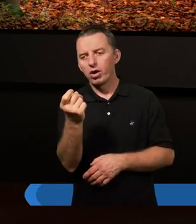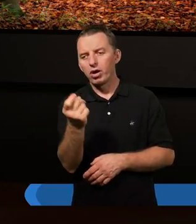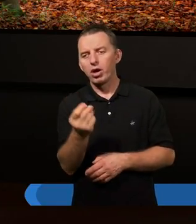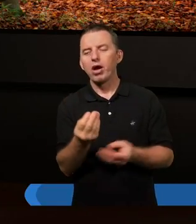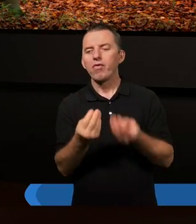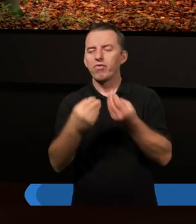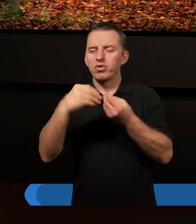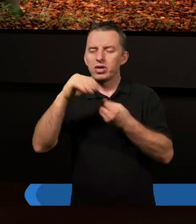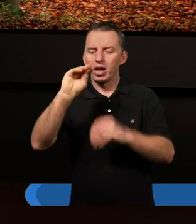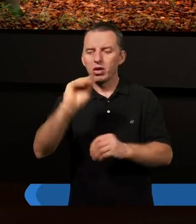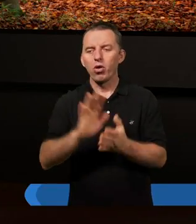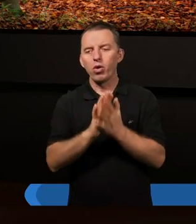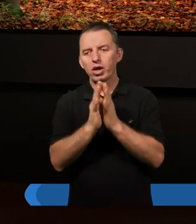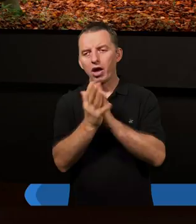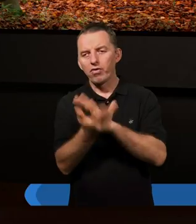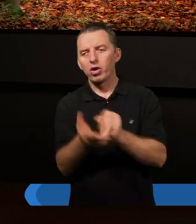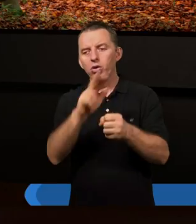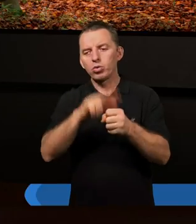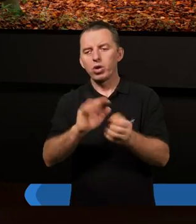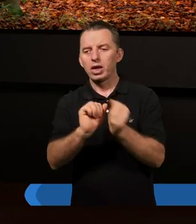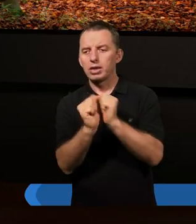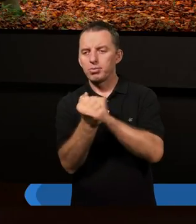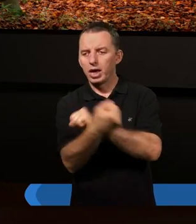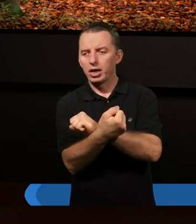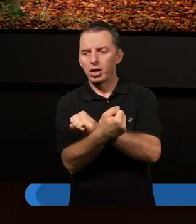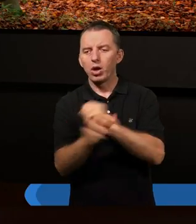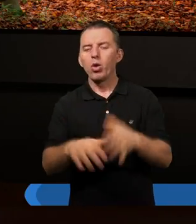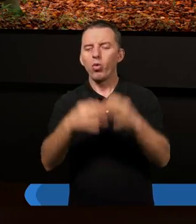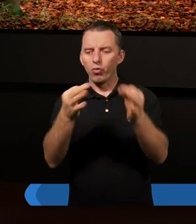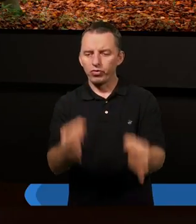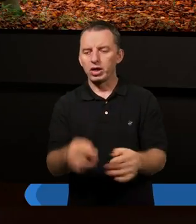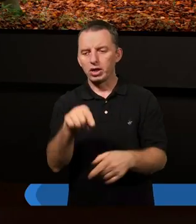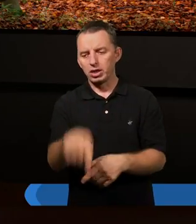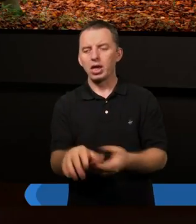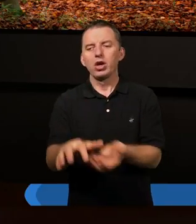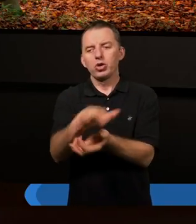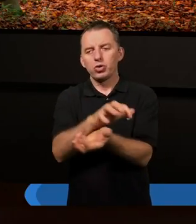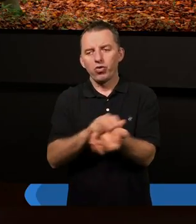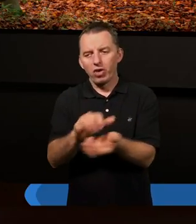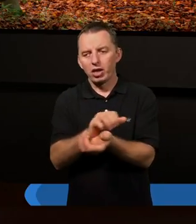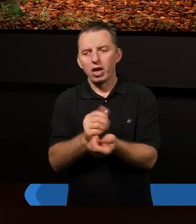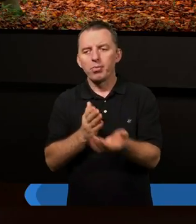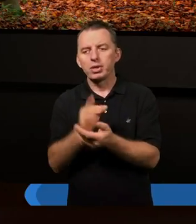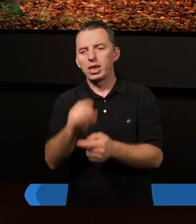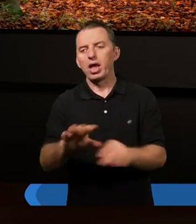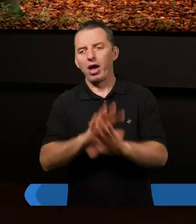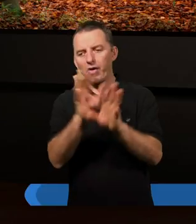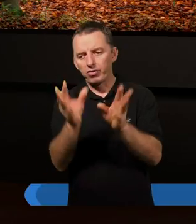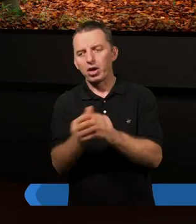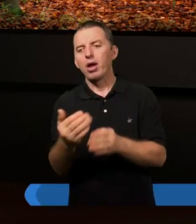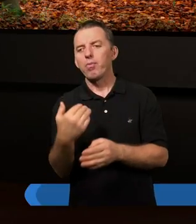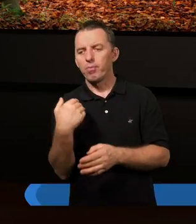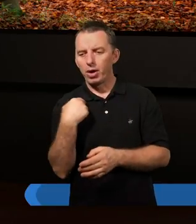reformację, która zmieniła ówczesny świat, a ówczesny świat to przede wszystkim była